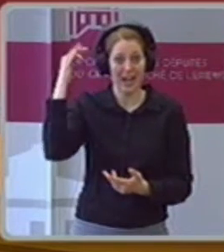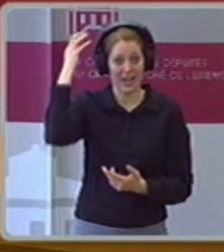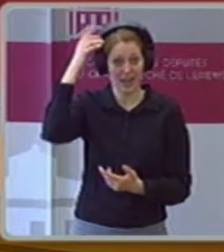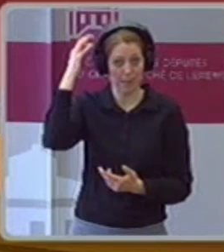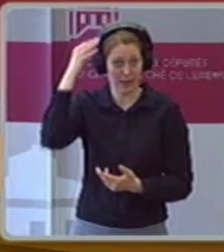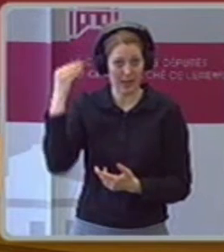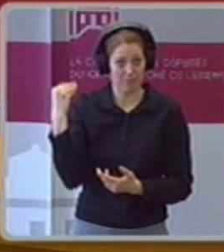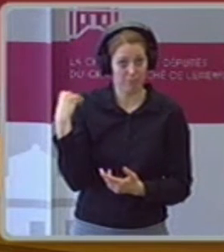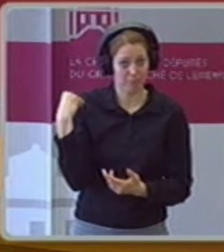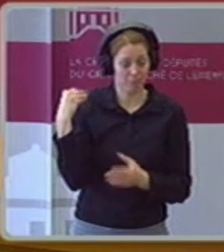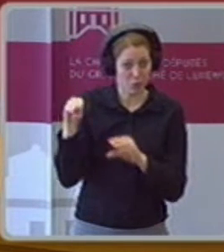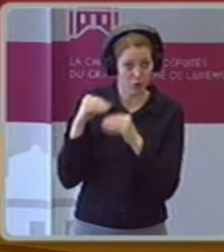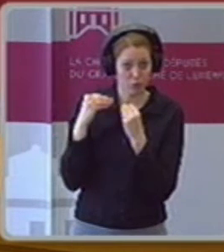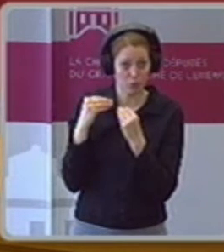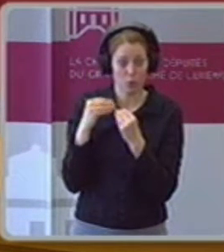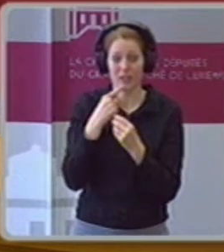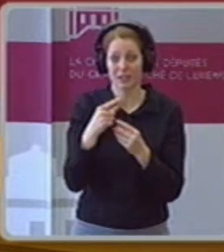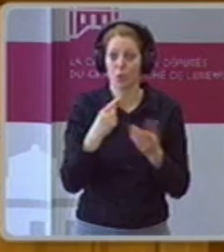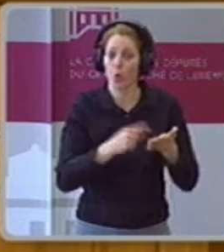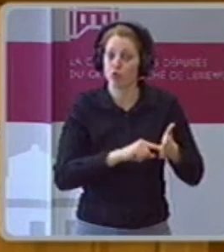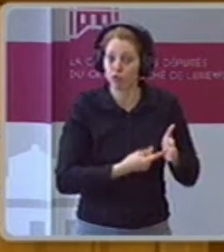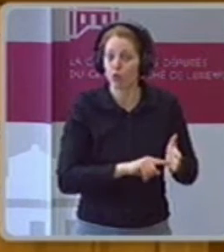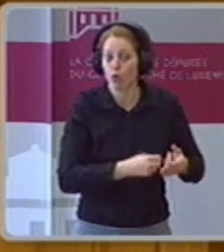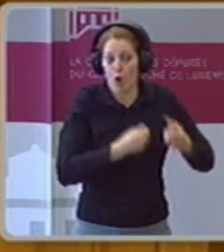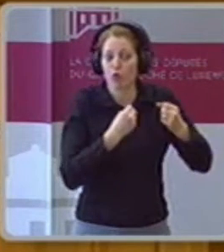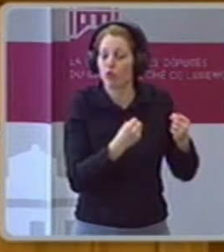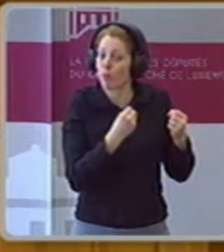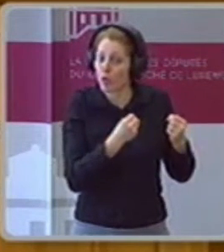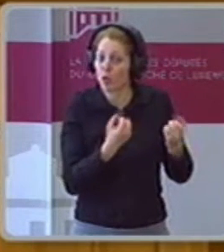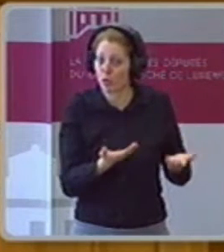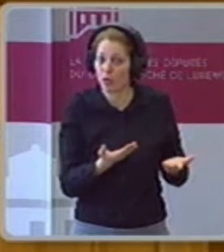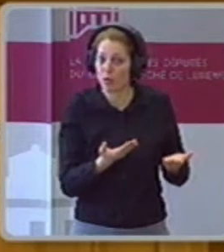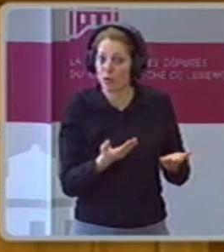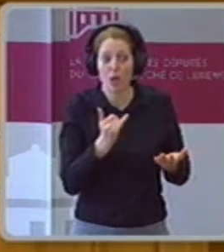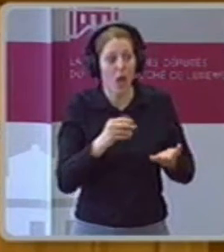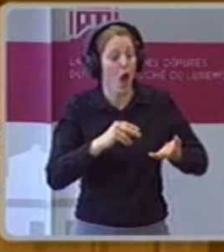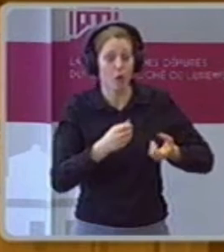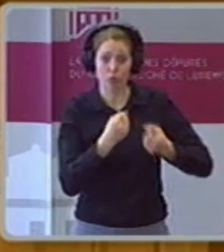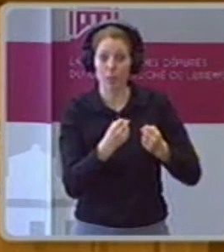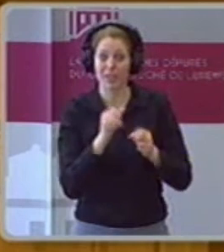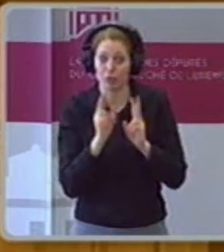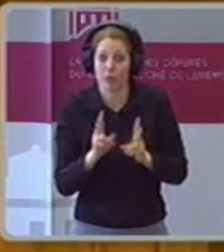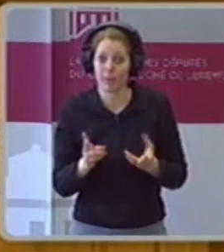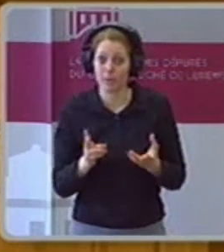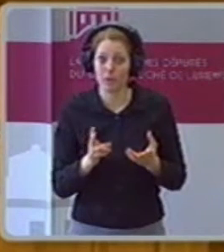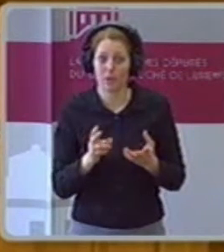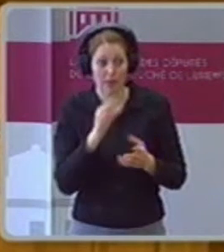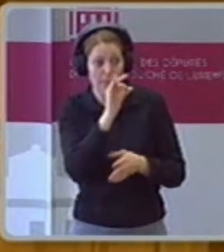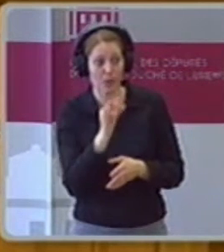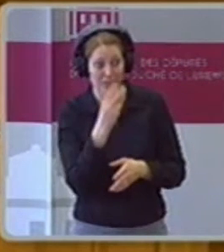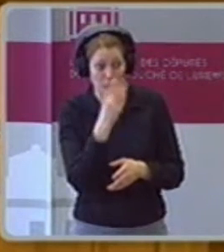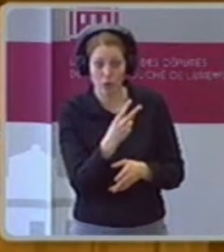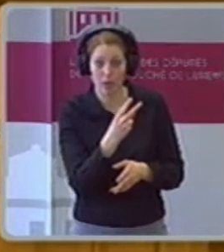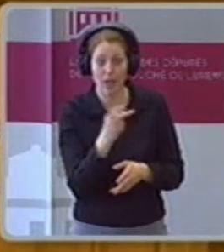sie sind stabil, wenn man das Prozentwahl kommt. Aber in der Realität gehen sie an die nächsten 5 Jahre, aber 5